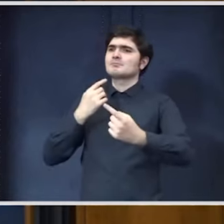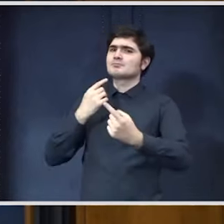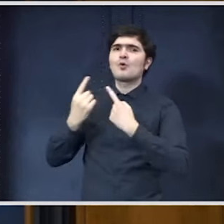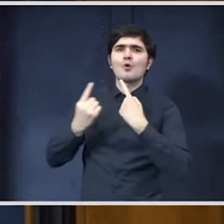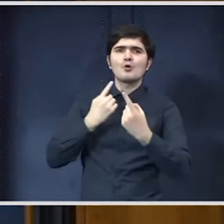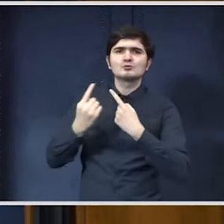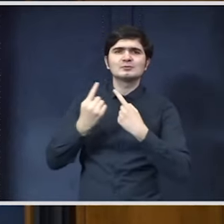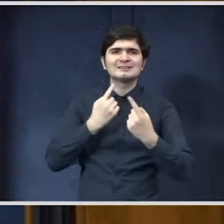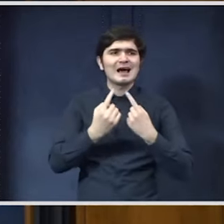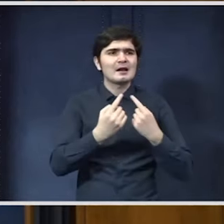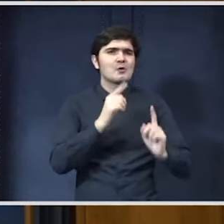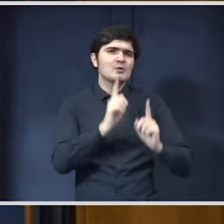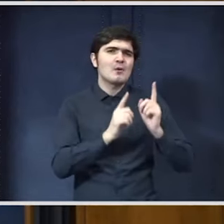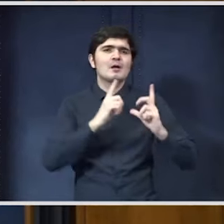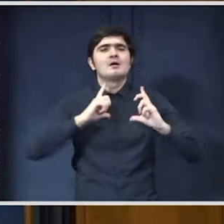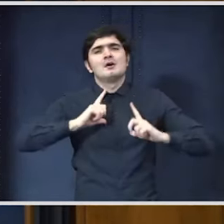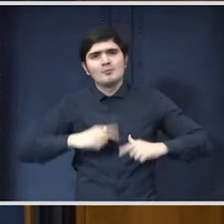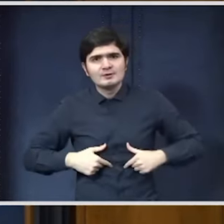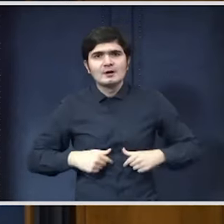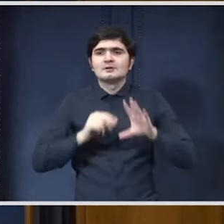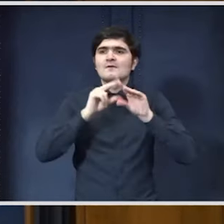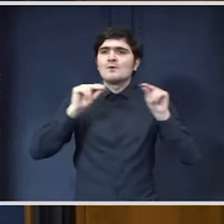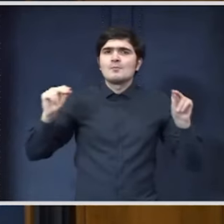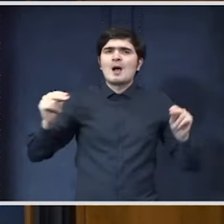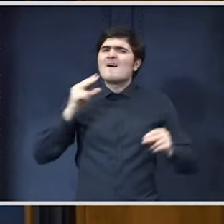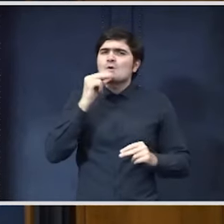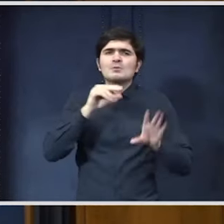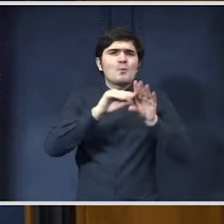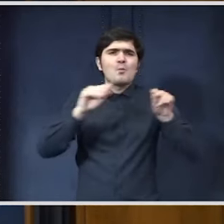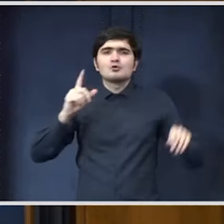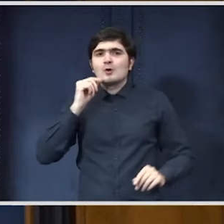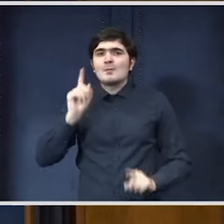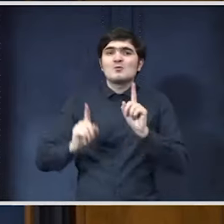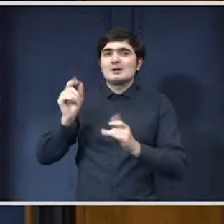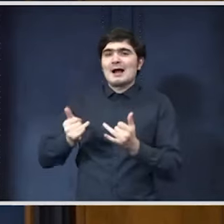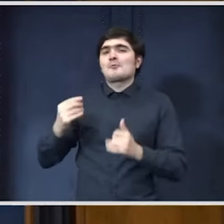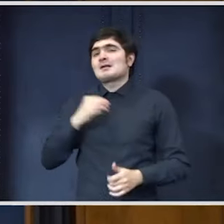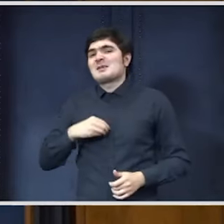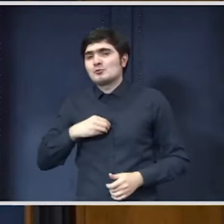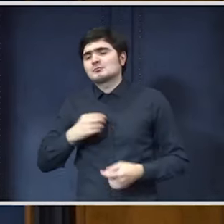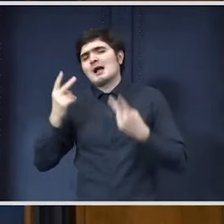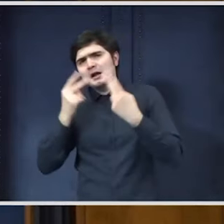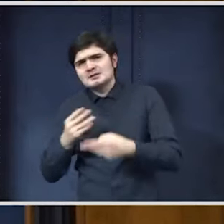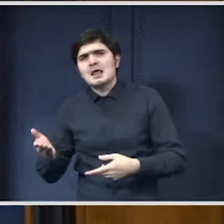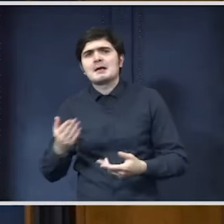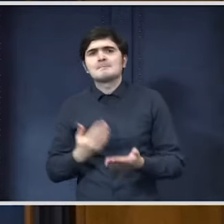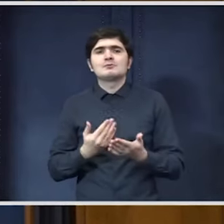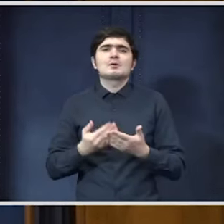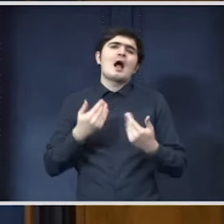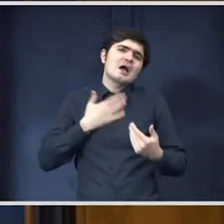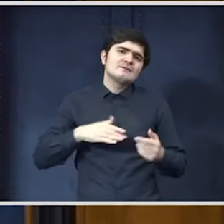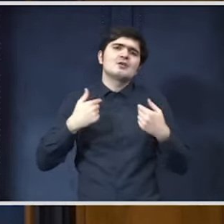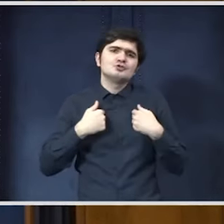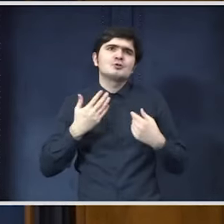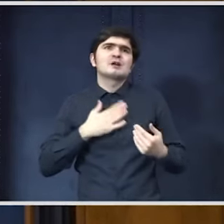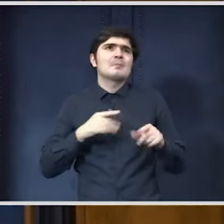pe alocuri epuizantă în care am vorbit cu foarte mulți oameni. Unii dintre ei sunt nemulțumiți acum, îi înțeleg, pentru că și eu aș vrea să avem